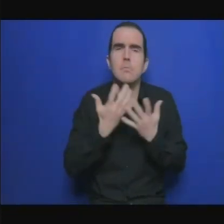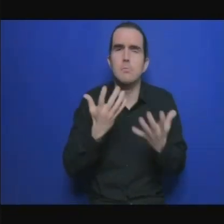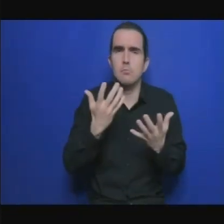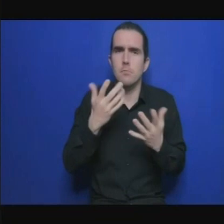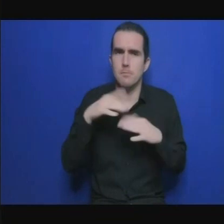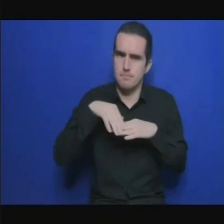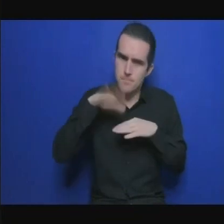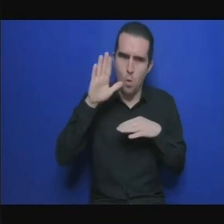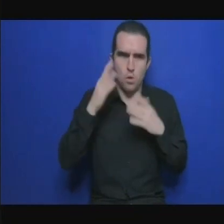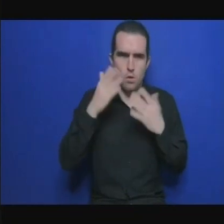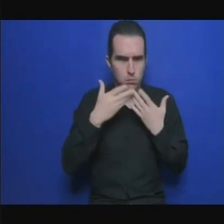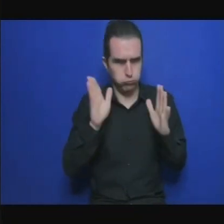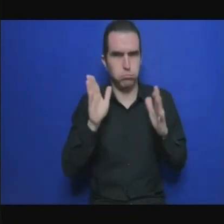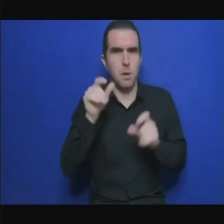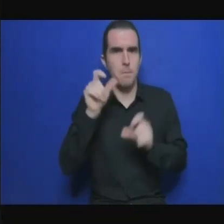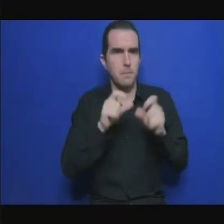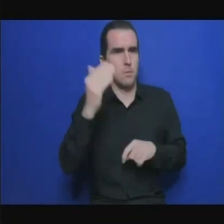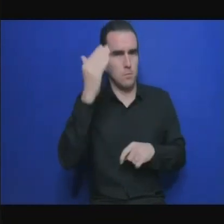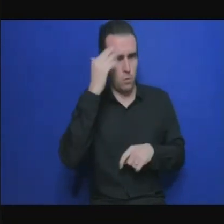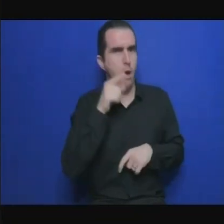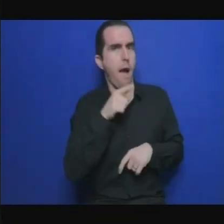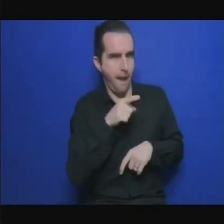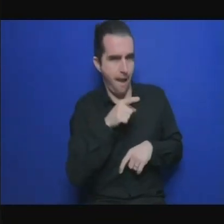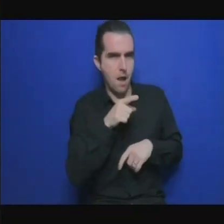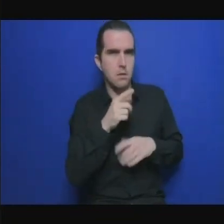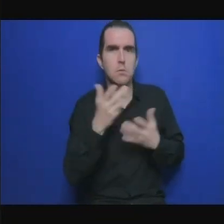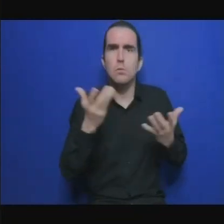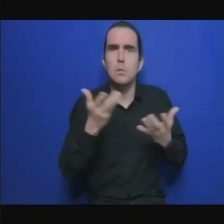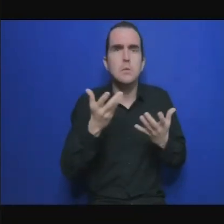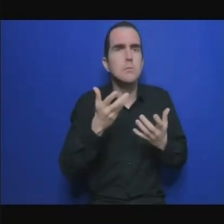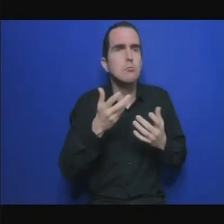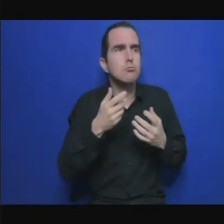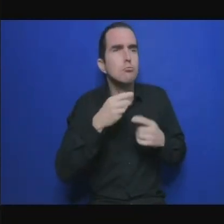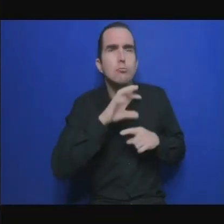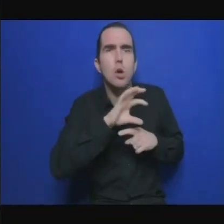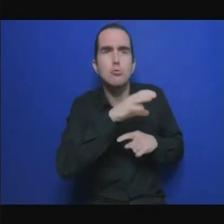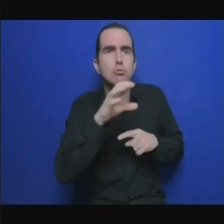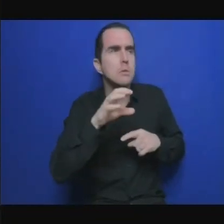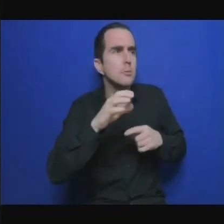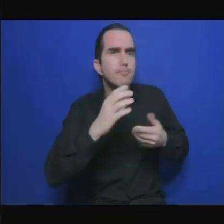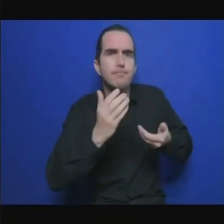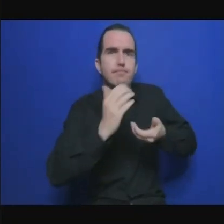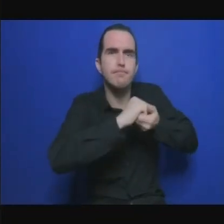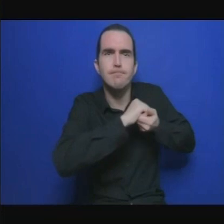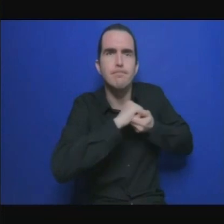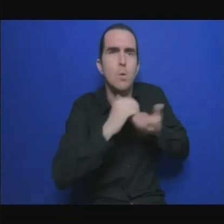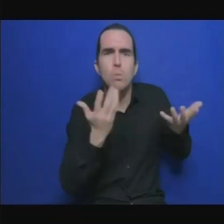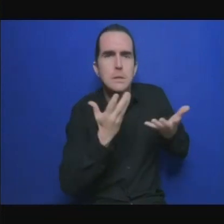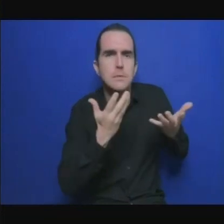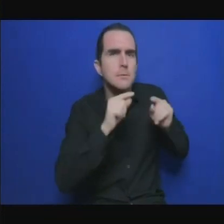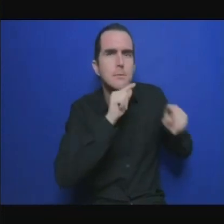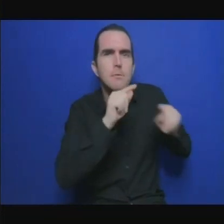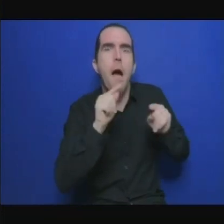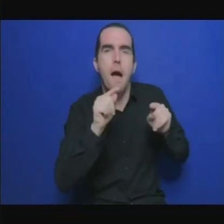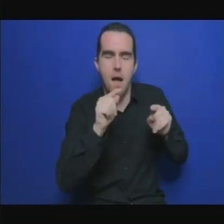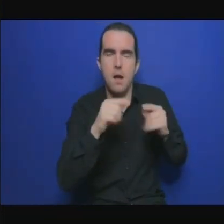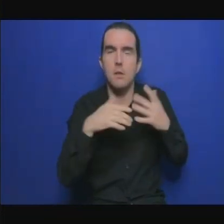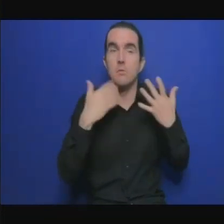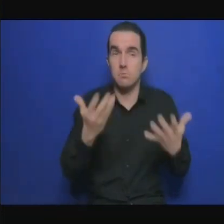aux besoins de l'Afrique tenir compte de son contexte et c'est quelque chose qui a été dit de différentes façons aujourd'hui